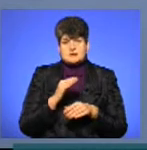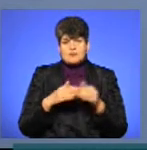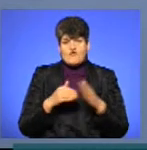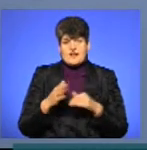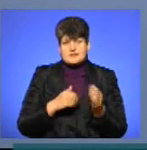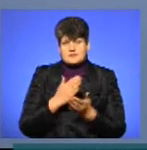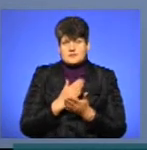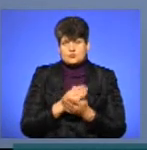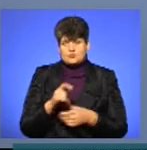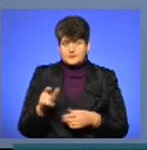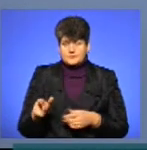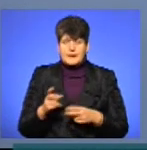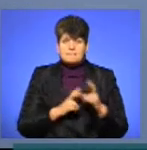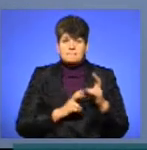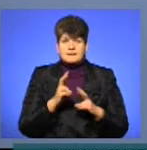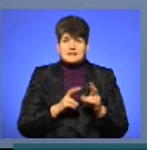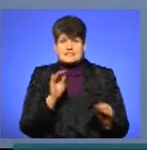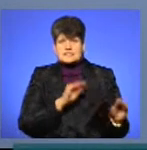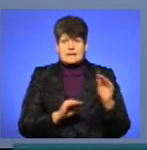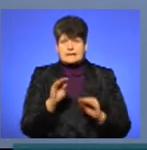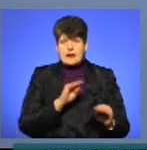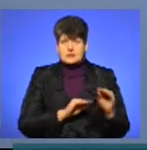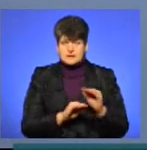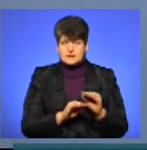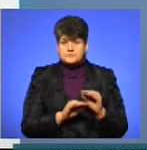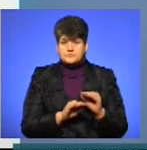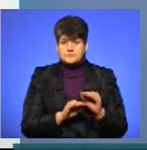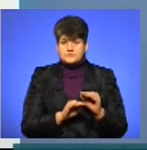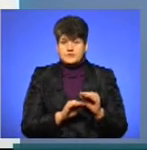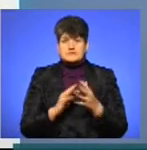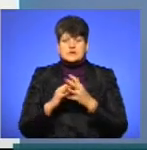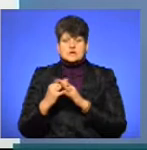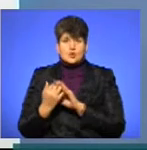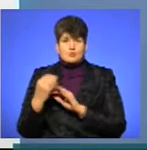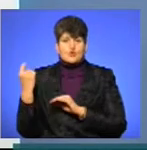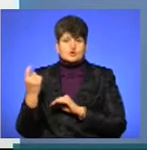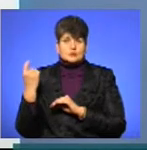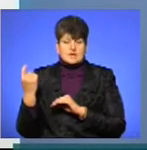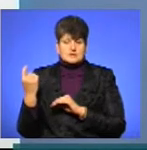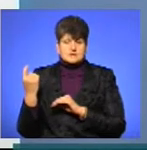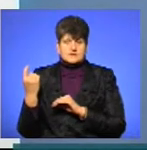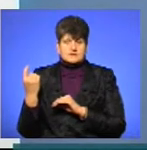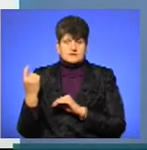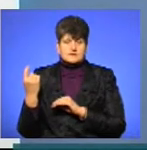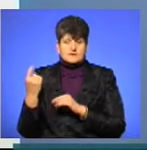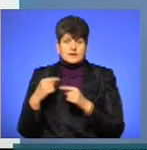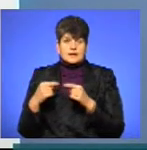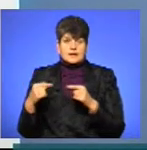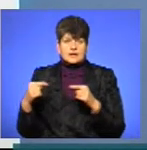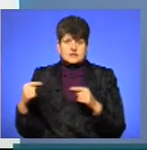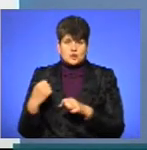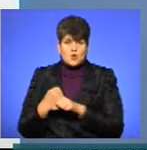Ну, на підприємствах, то складальники. Далі в сільському господарстві, там різно